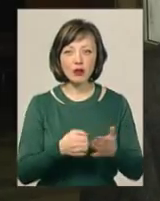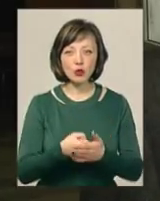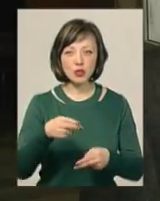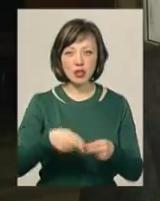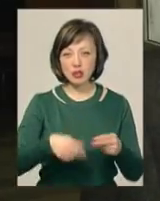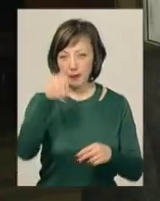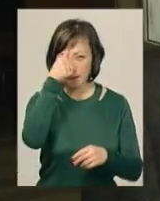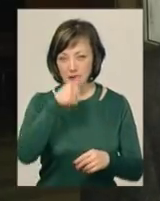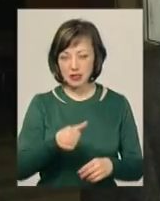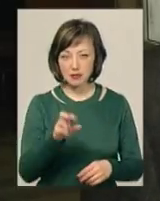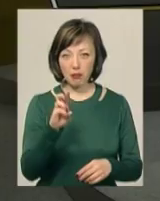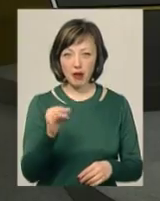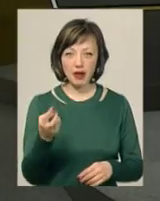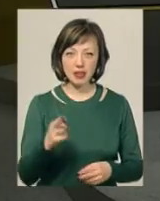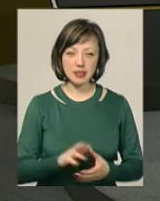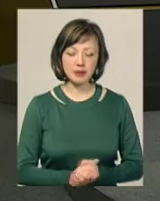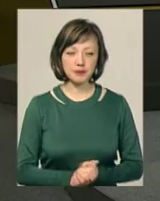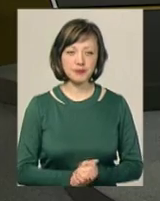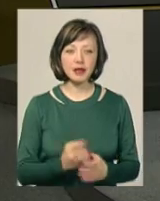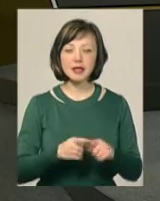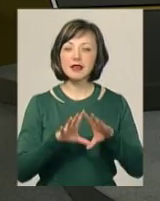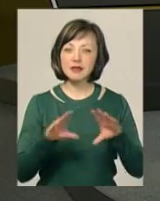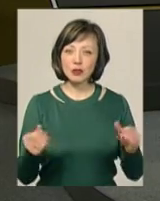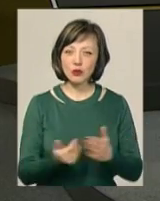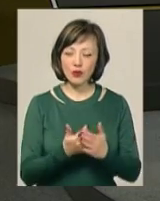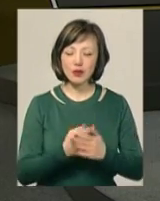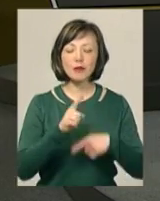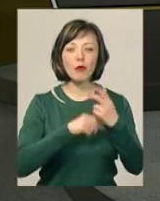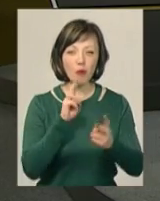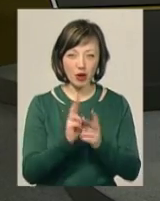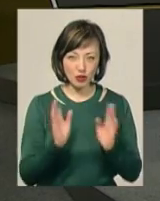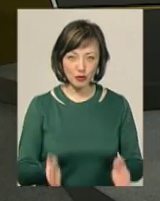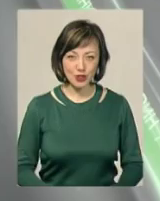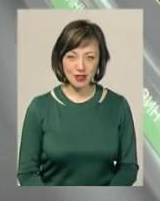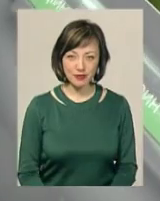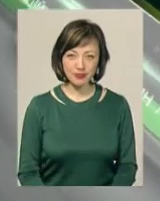місяця березня. Це всі новини на цю годину, побачимось.